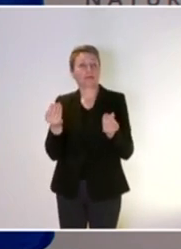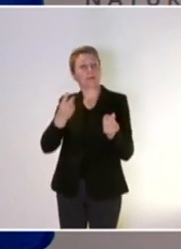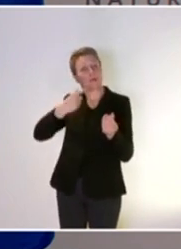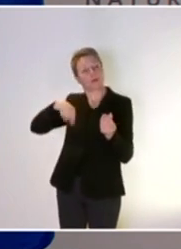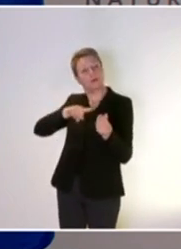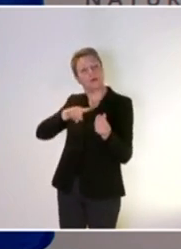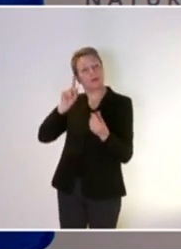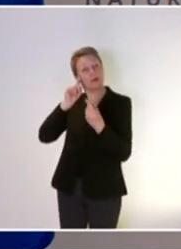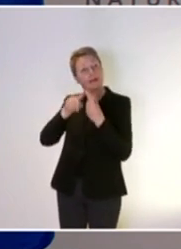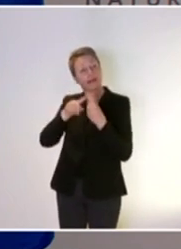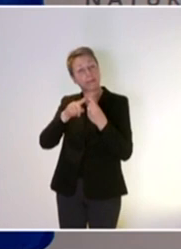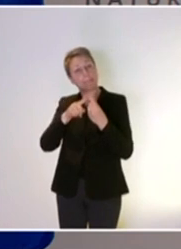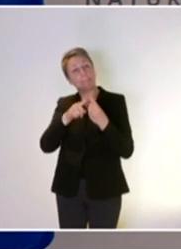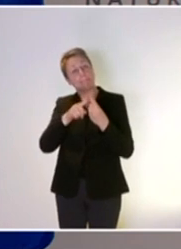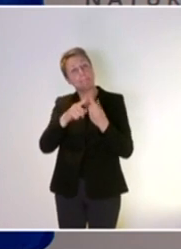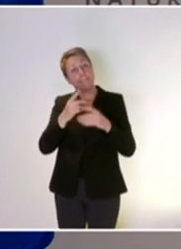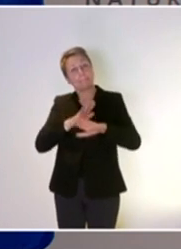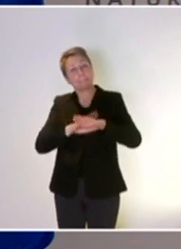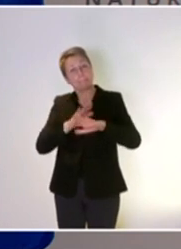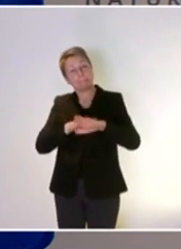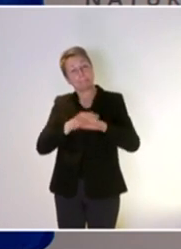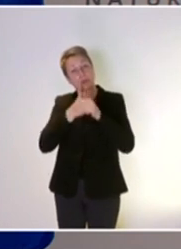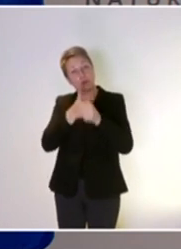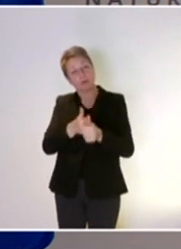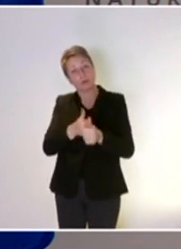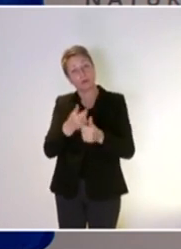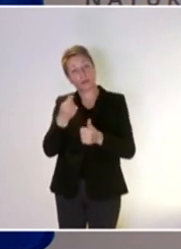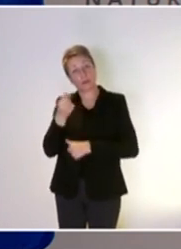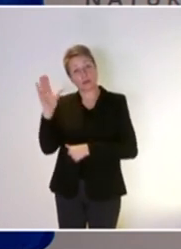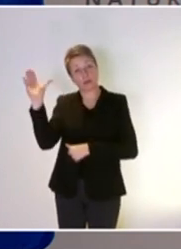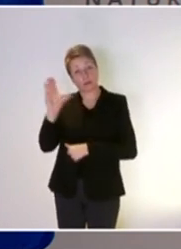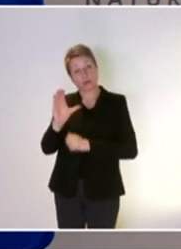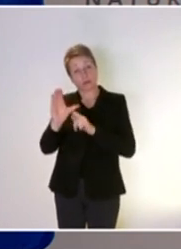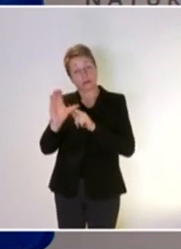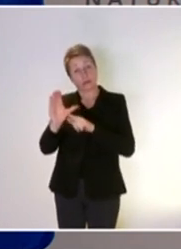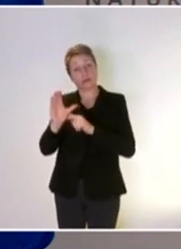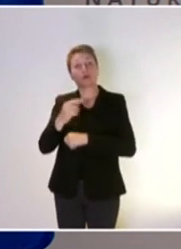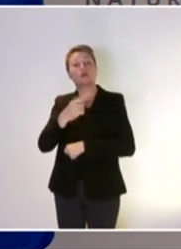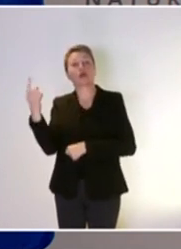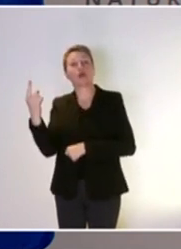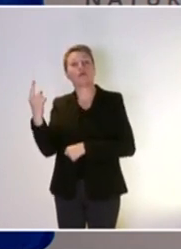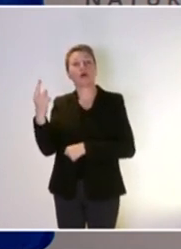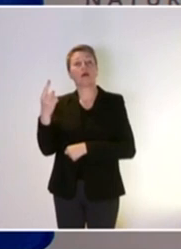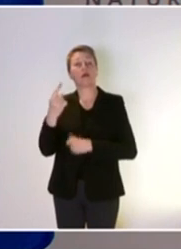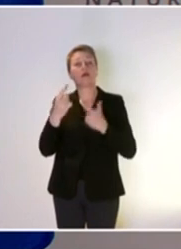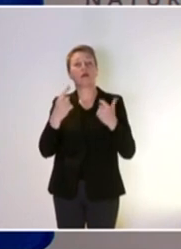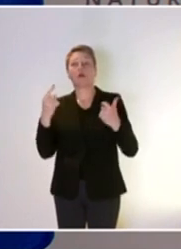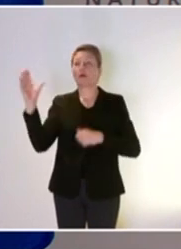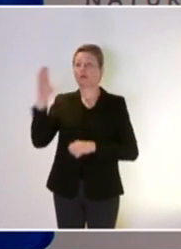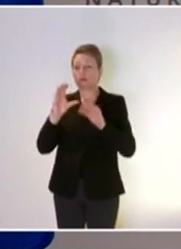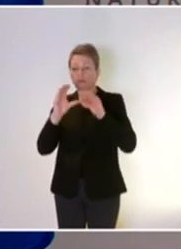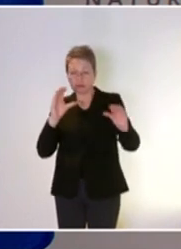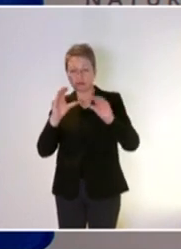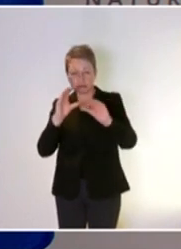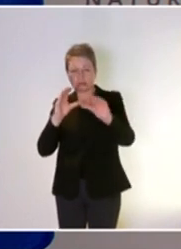notamment sur le volet de ces indicateurs de suivi et sur le volet du financement de la biodiversité, on n pas que sur du ligne à ligne combien on met sur